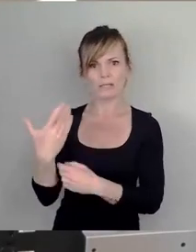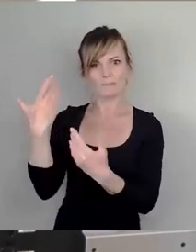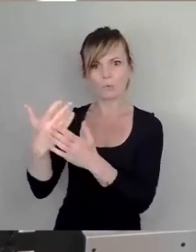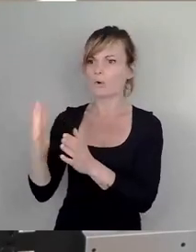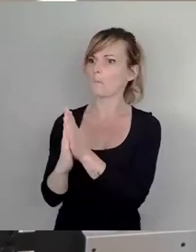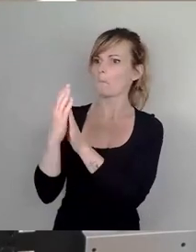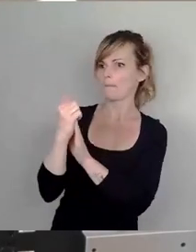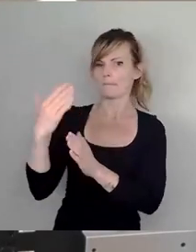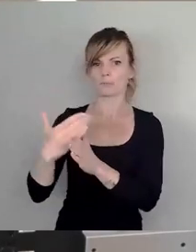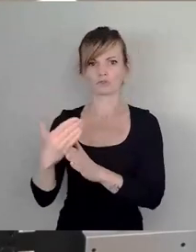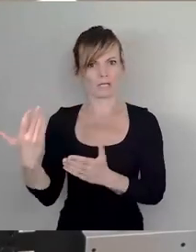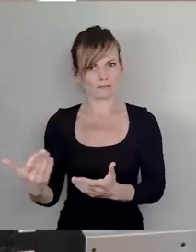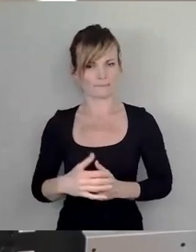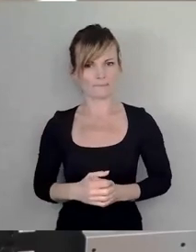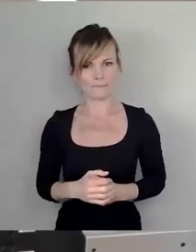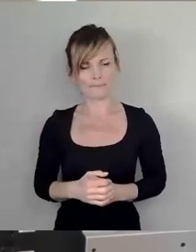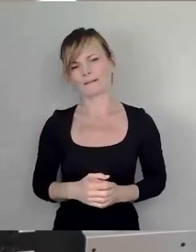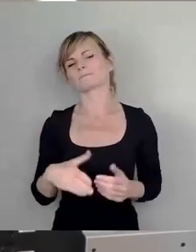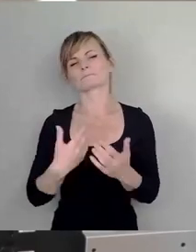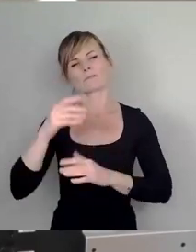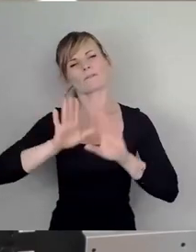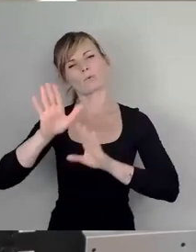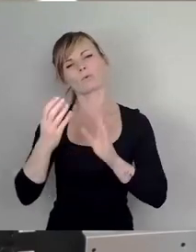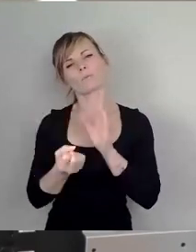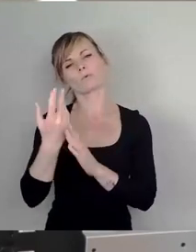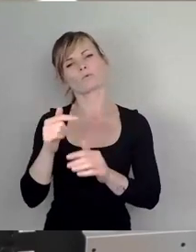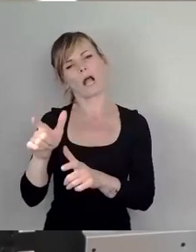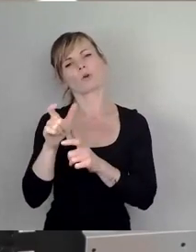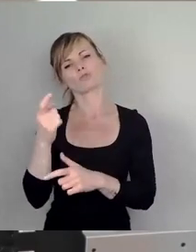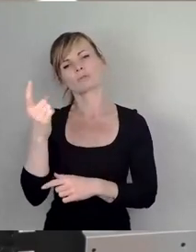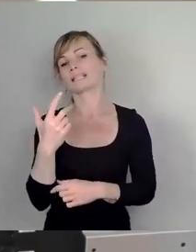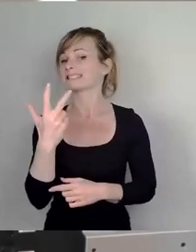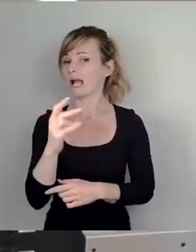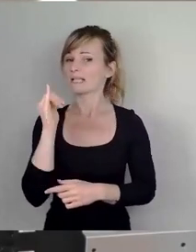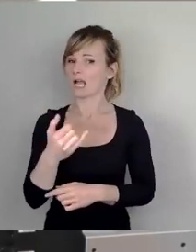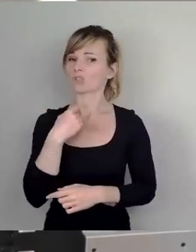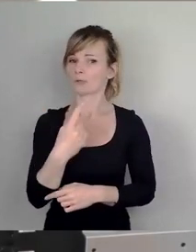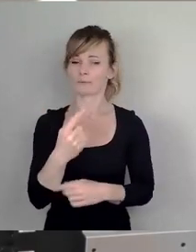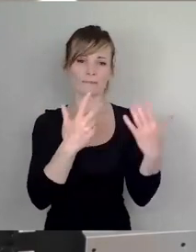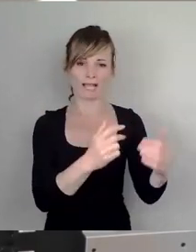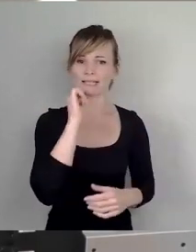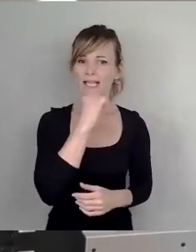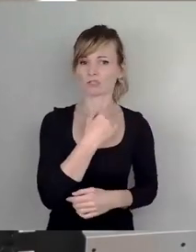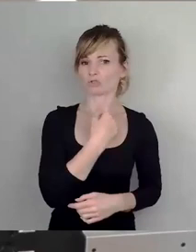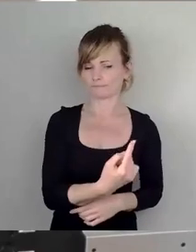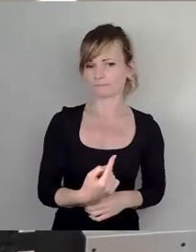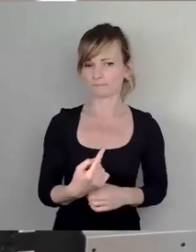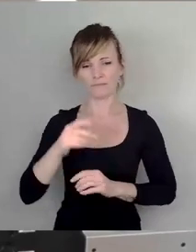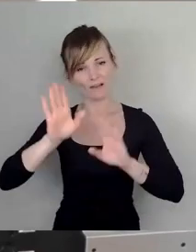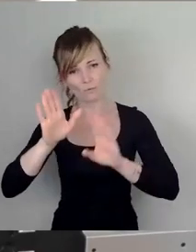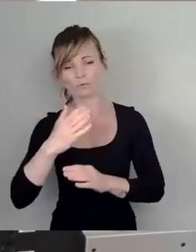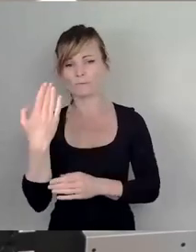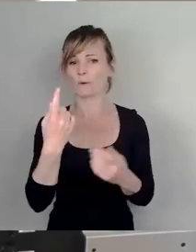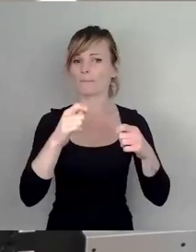Votum des Kulturausschusses mit drei Ja-Stimmen und acht Nein-Stimmen. Wir haben ein Votum des Bauausschusses